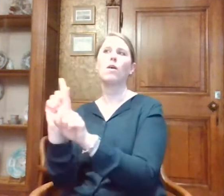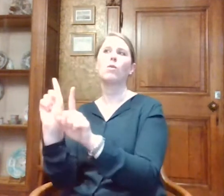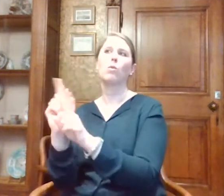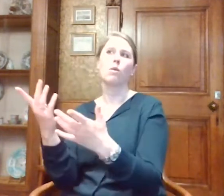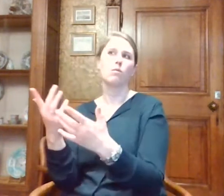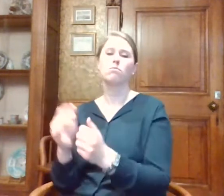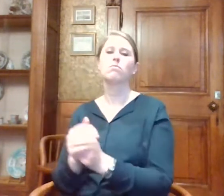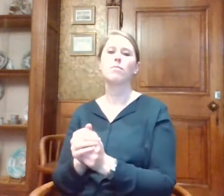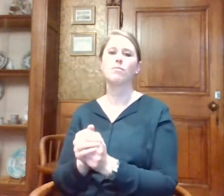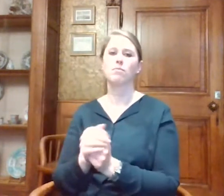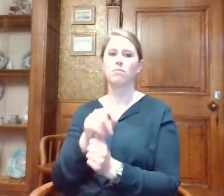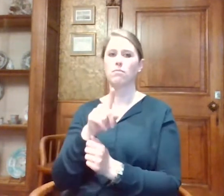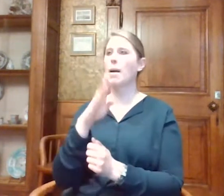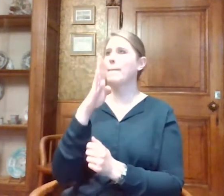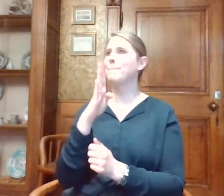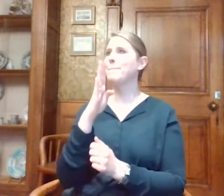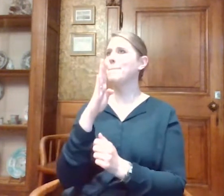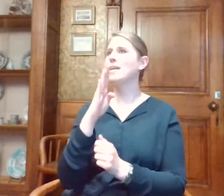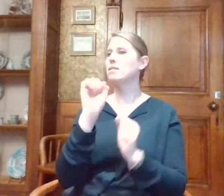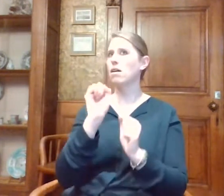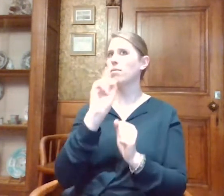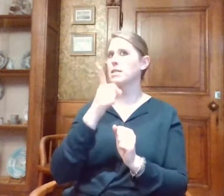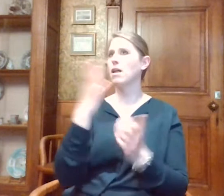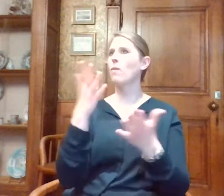En die beacons kan je gewoon bestellen bij Varel.